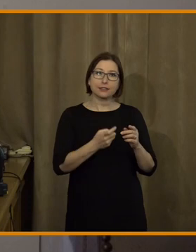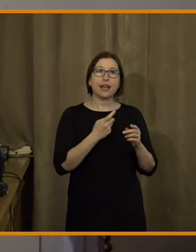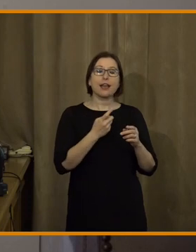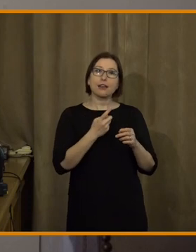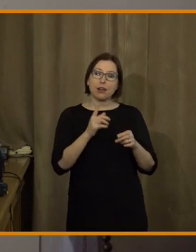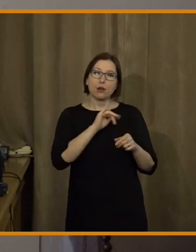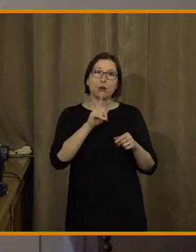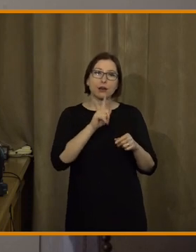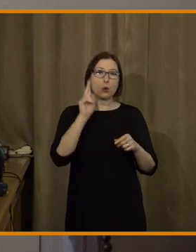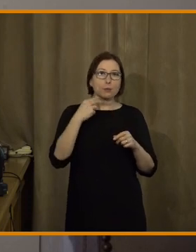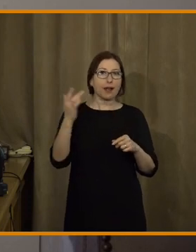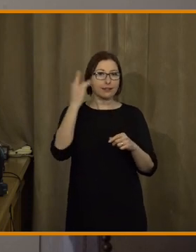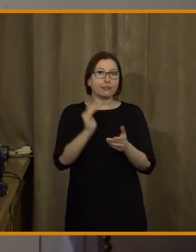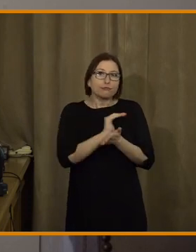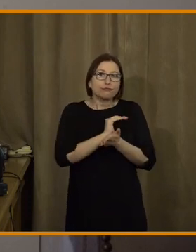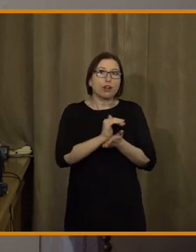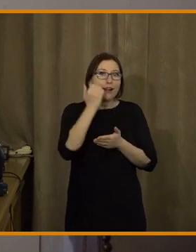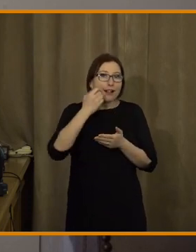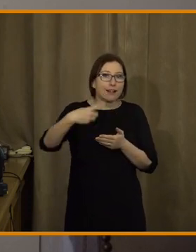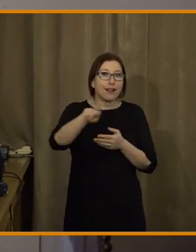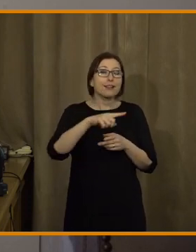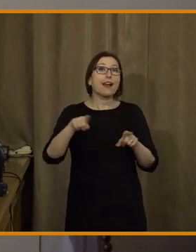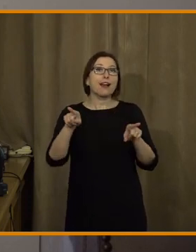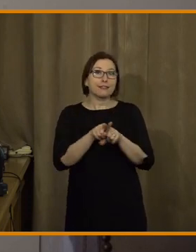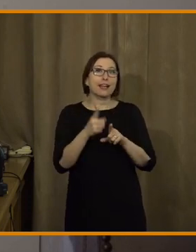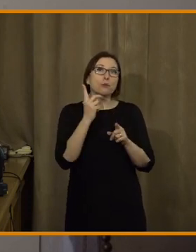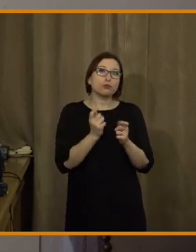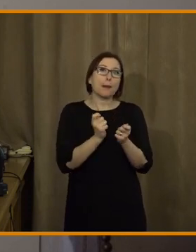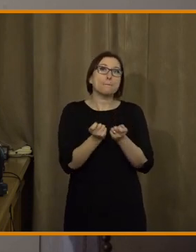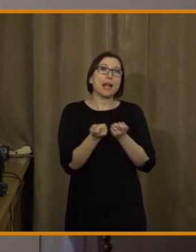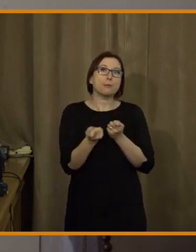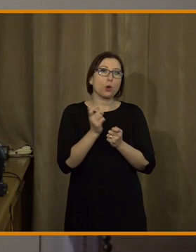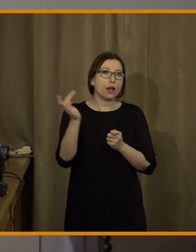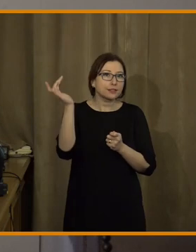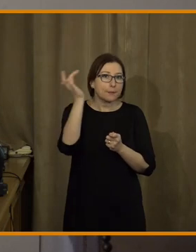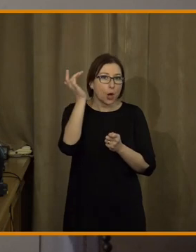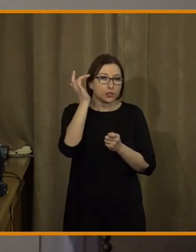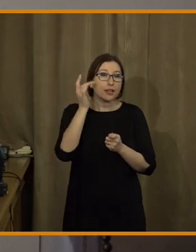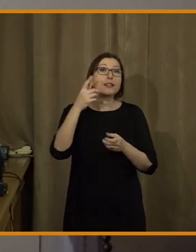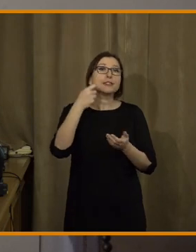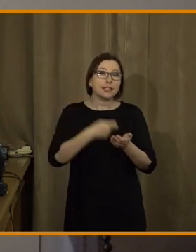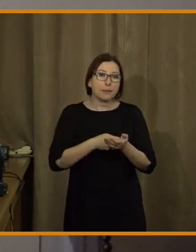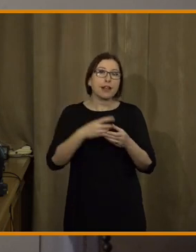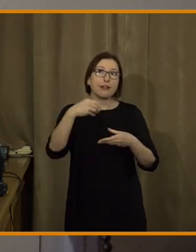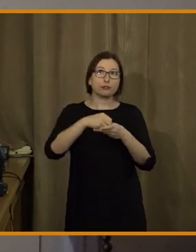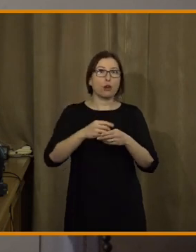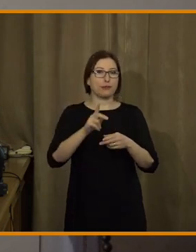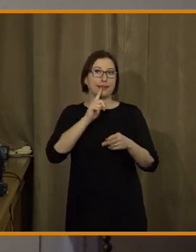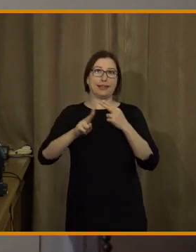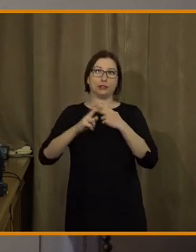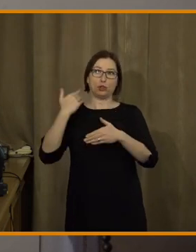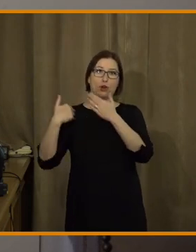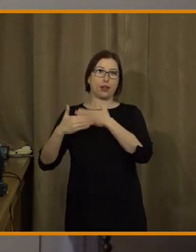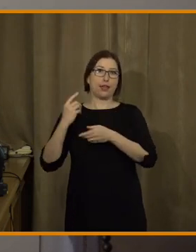pozoruhodné služby lidstvu, ale má jasný potenciál umocnit manipulaci mozků, a to v rozměrech, jaké v dějinách nemají obdoby.